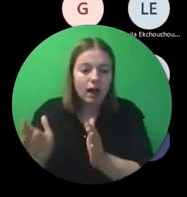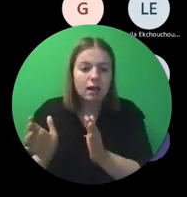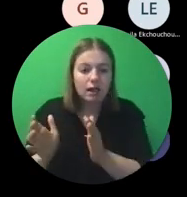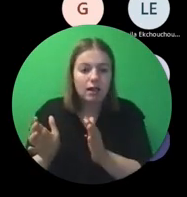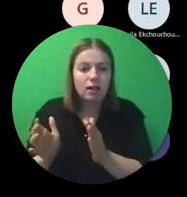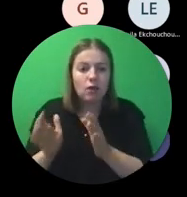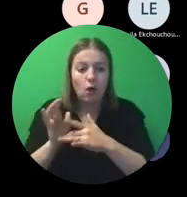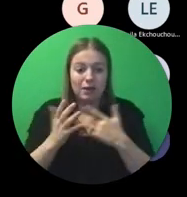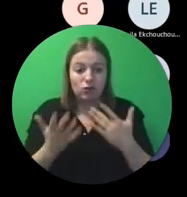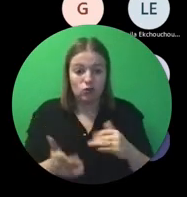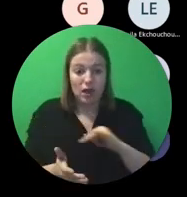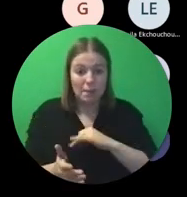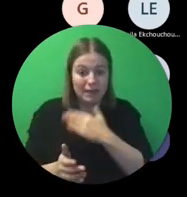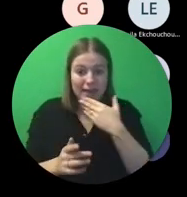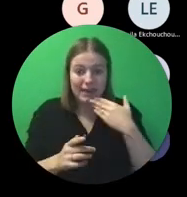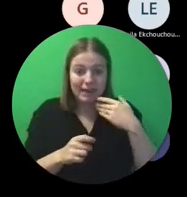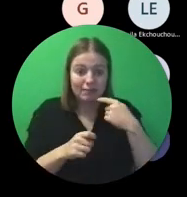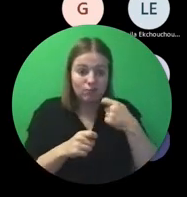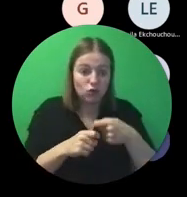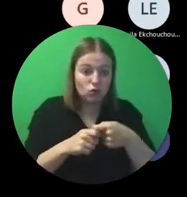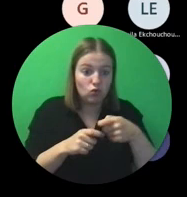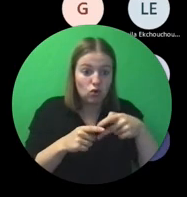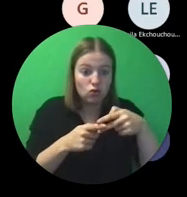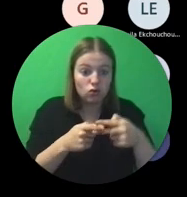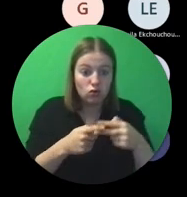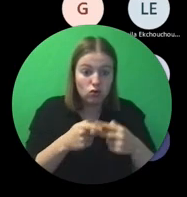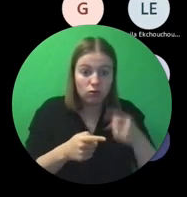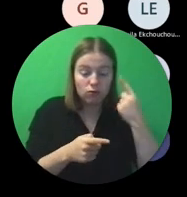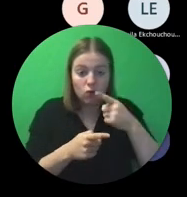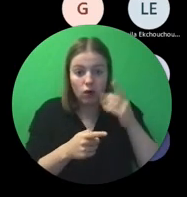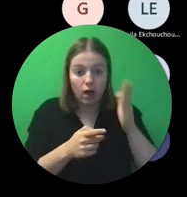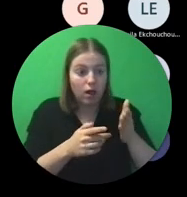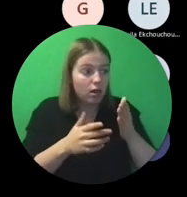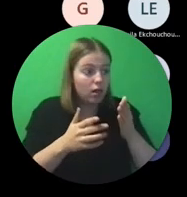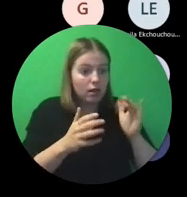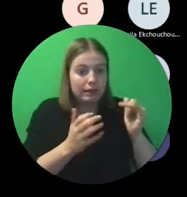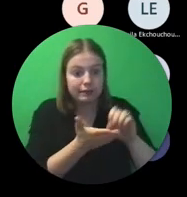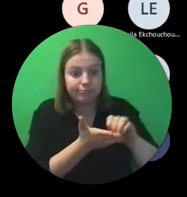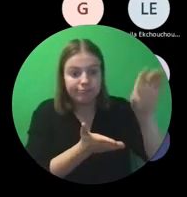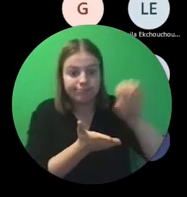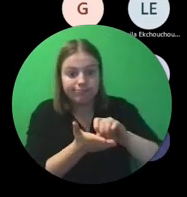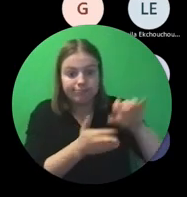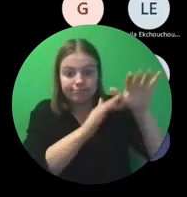Want er is op dit moment geen echte tool om dat te gaan doen. Om dat in te gaan steken.